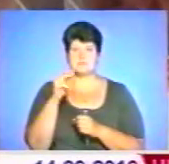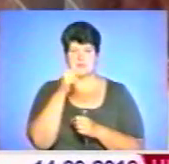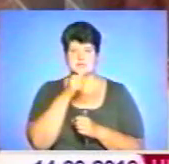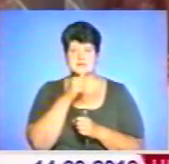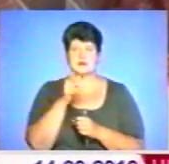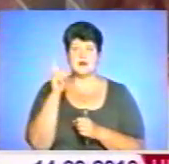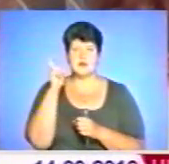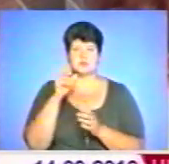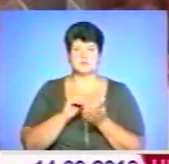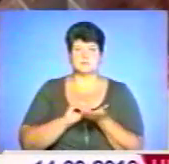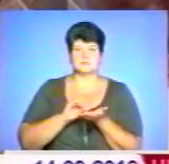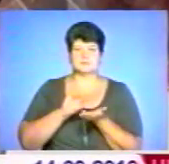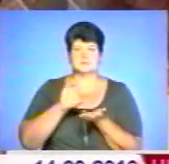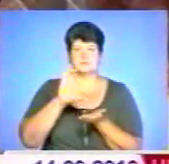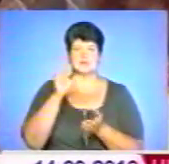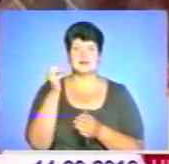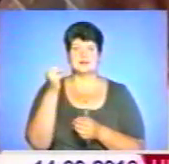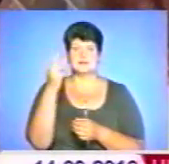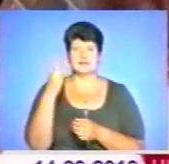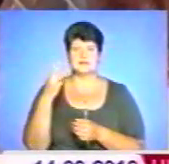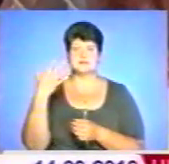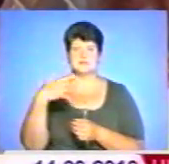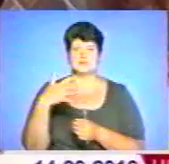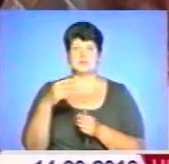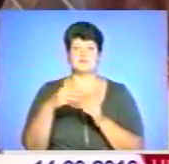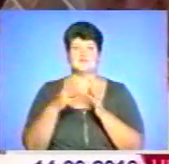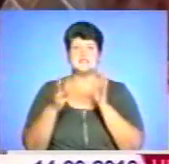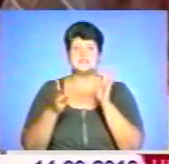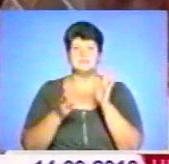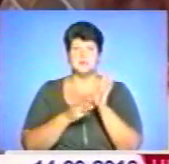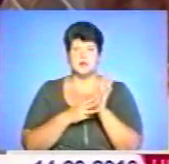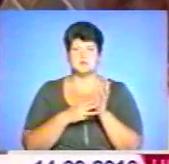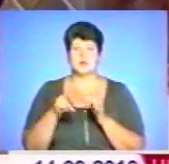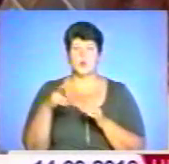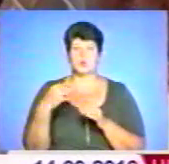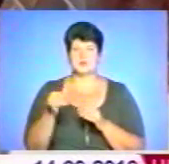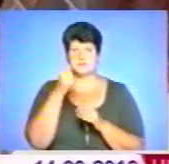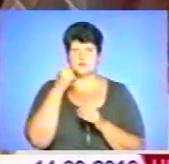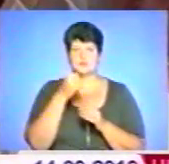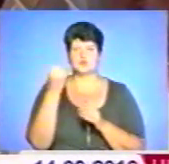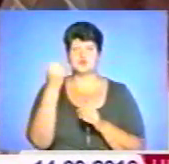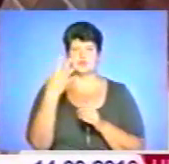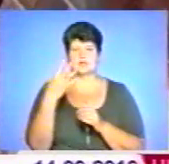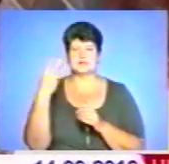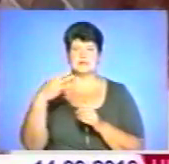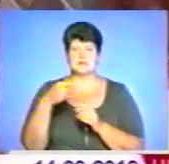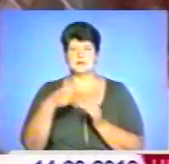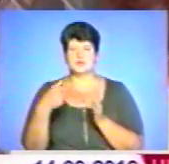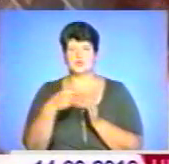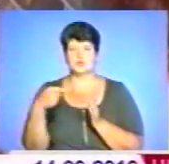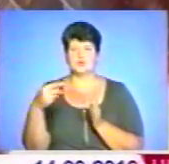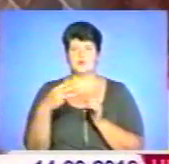Гречка стрімко зростає. 13,50, 15,18. Лютий місяць. Від 14,30 до 18.